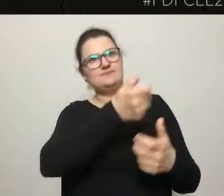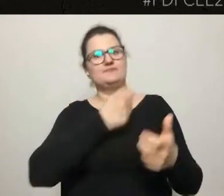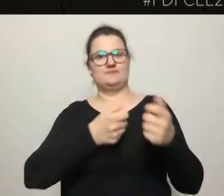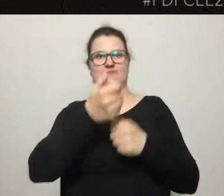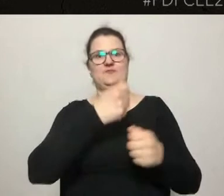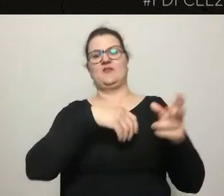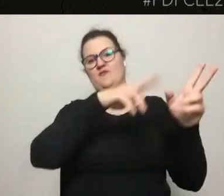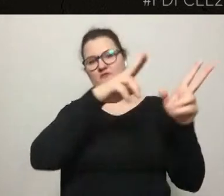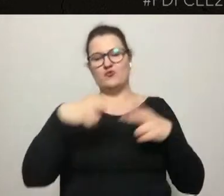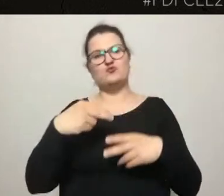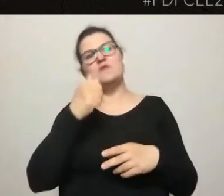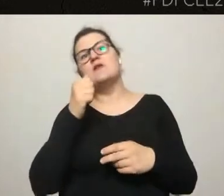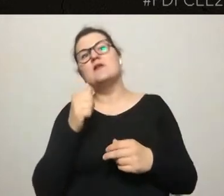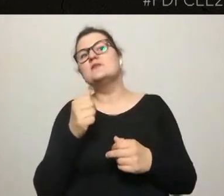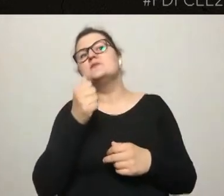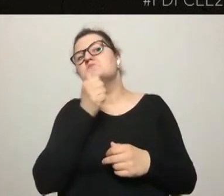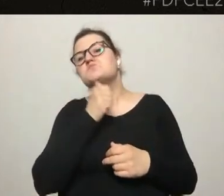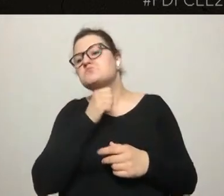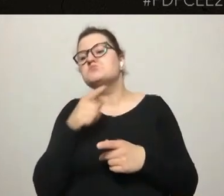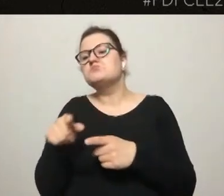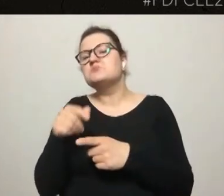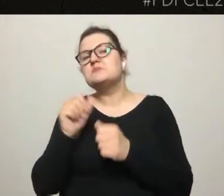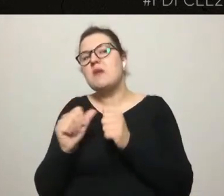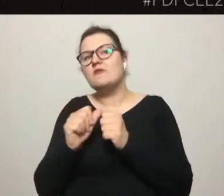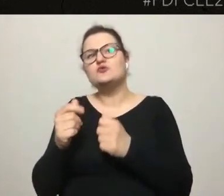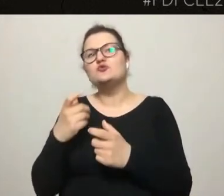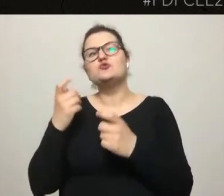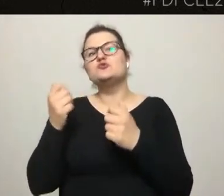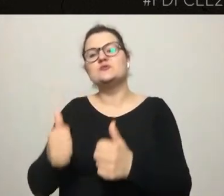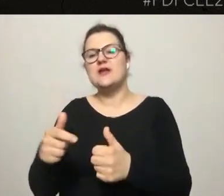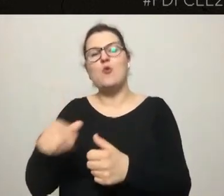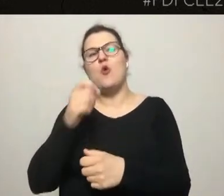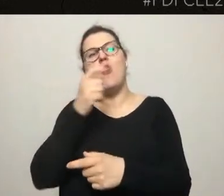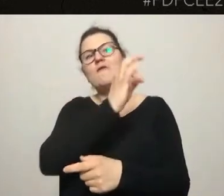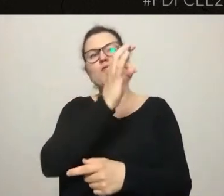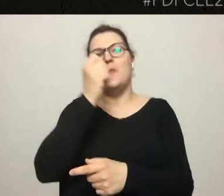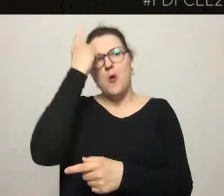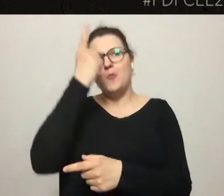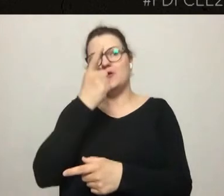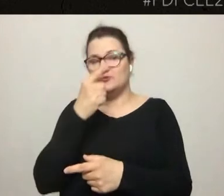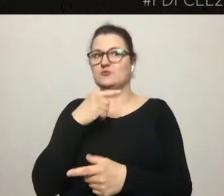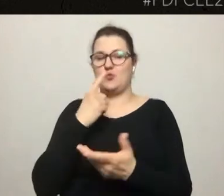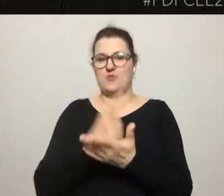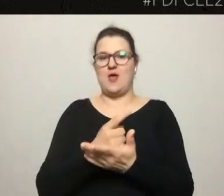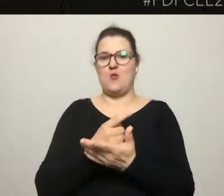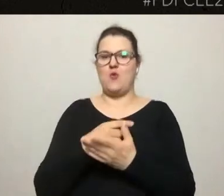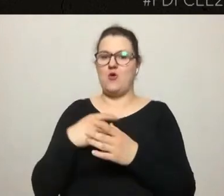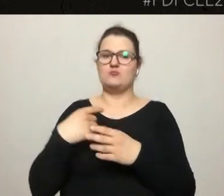się stało z ich pomysłami. Oprócz oczywiście dosyć szerszej grupy mieszkańców, która mogła sobie odtworzyć ten film, uaktywnić się też nowi